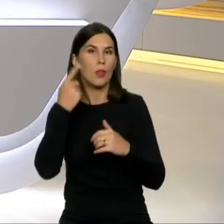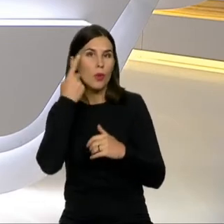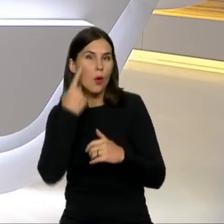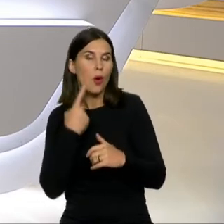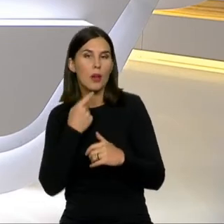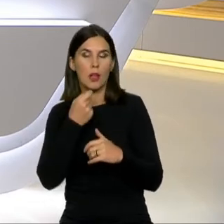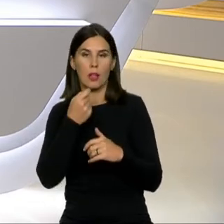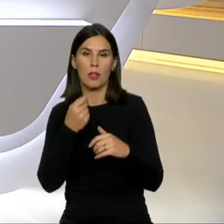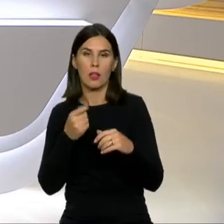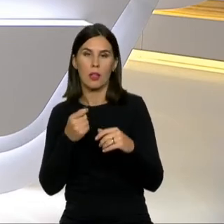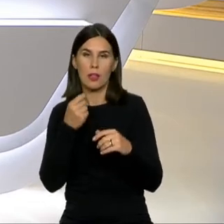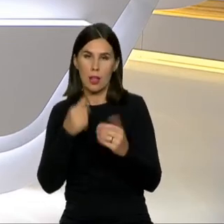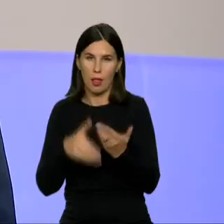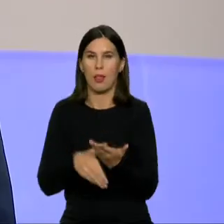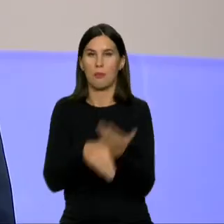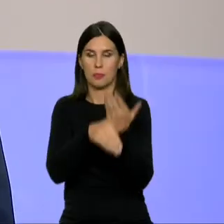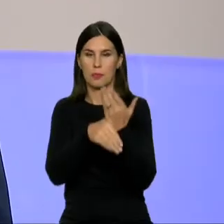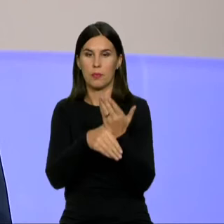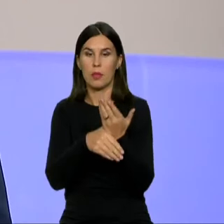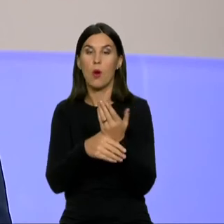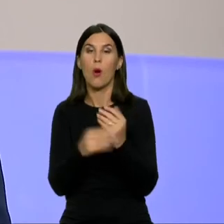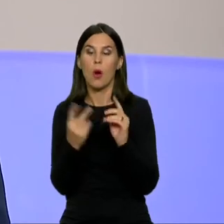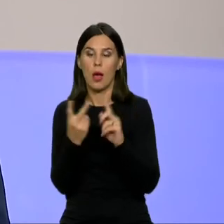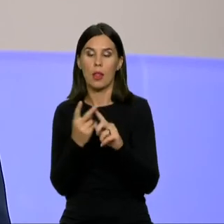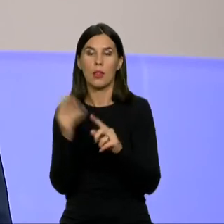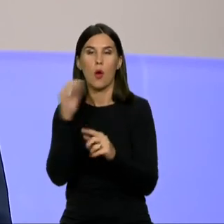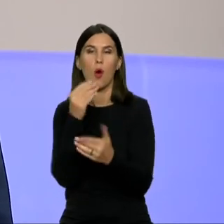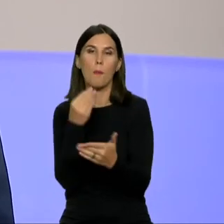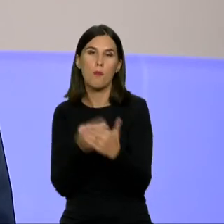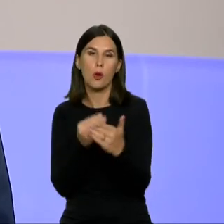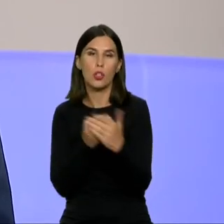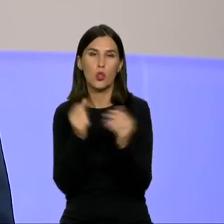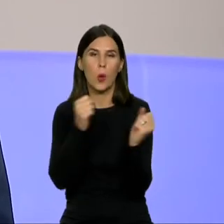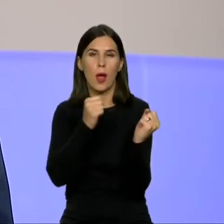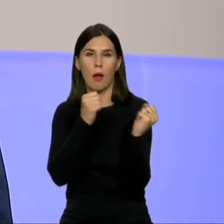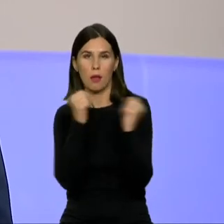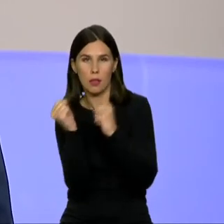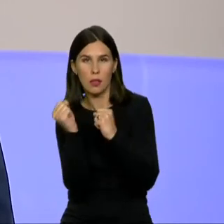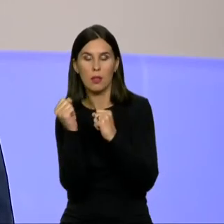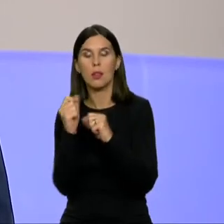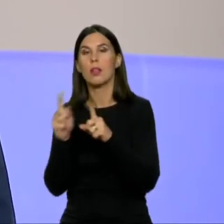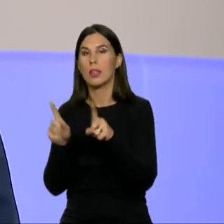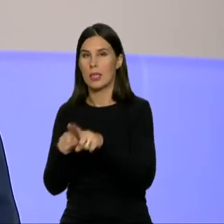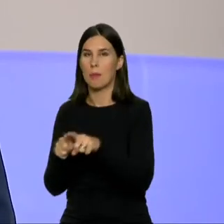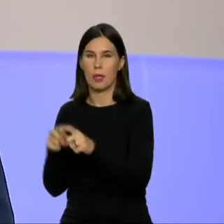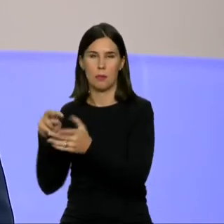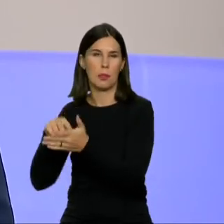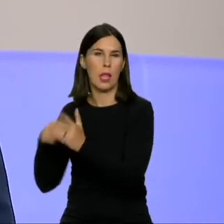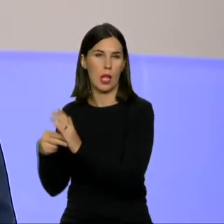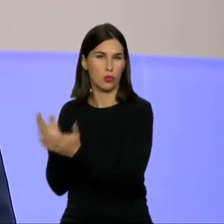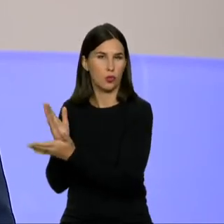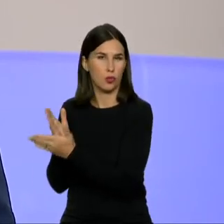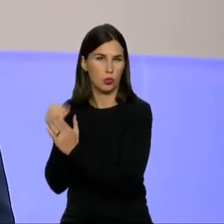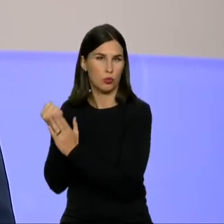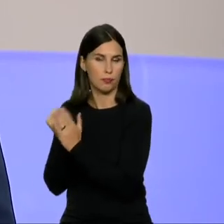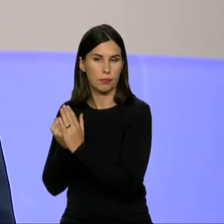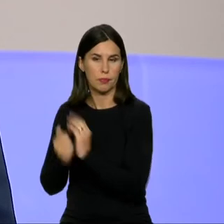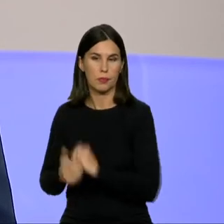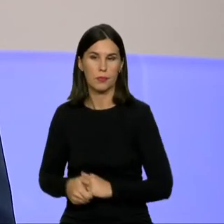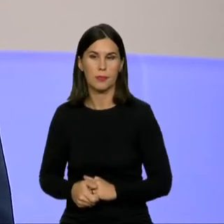atidėjimus tik pasakysiu, kad tas taip pat yra suplanuota. Gali būti, kad